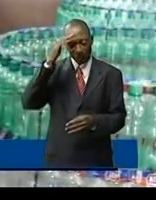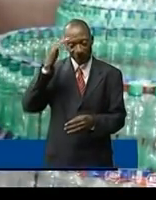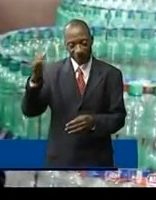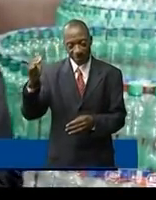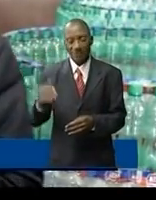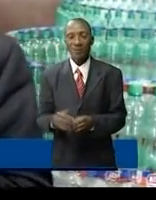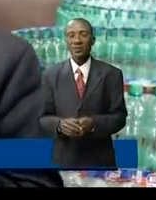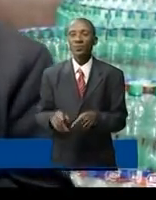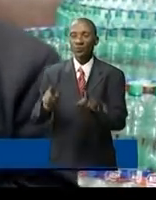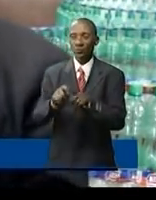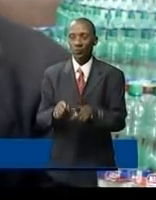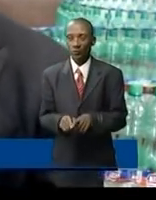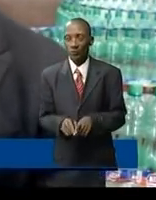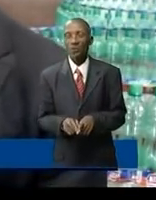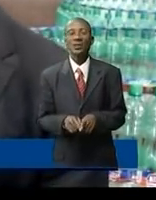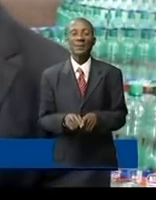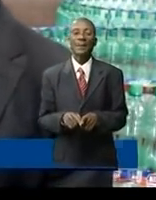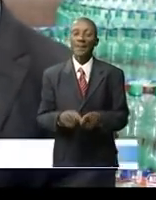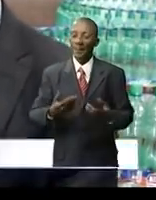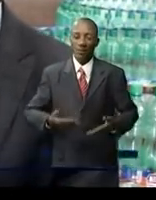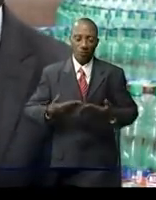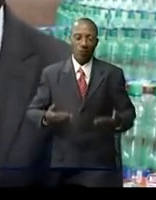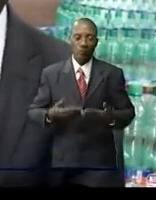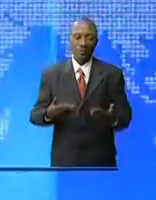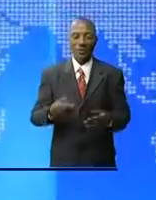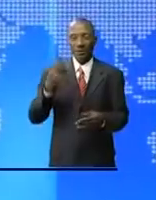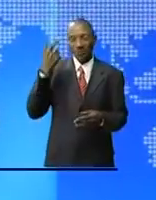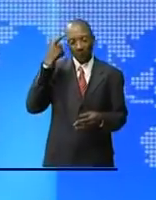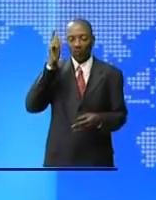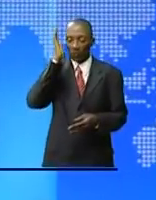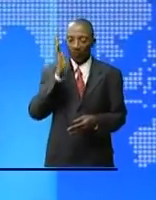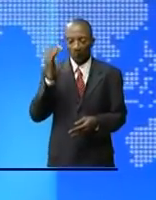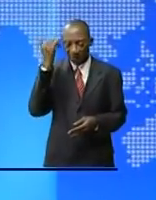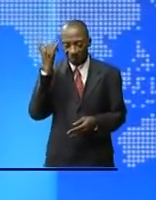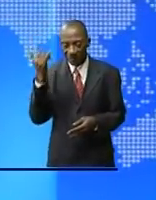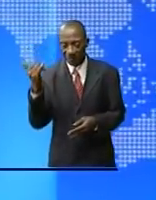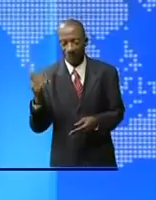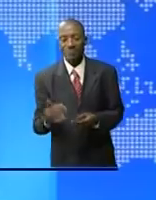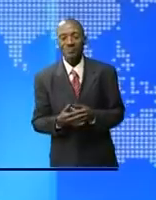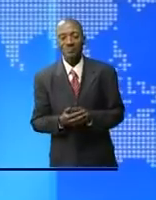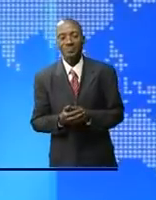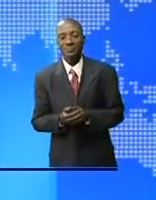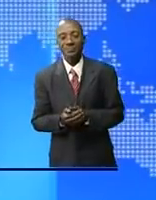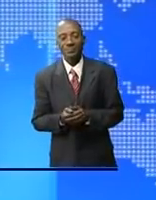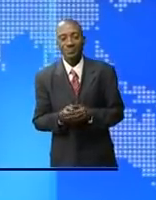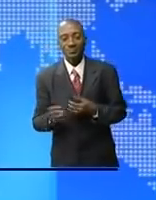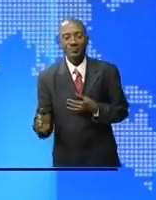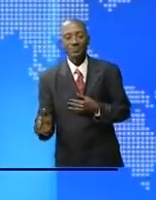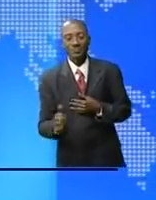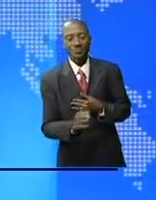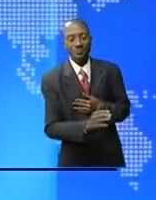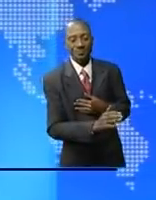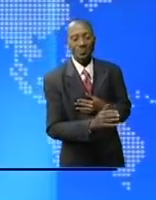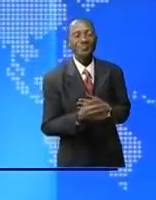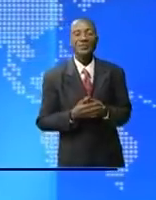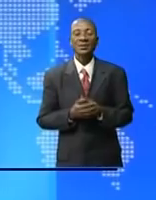manqué d'apprécier à sa juste valeur cette innovation Level Up un nouveau concept lancé vendredi dernier